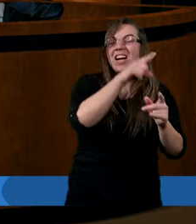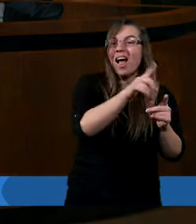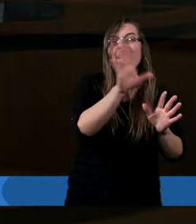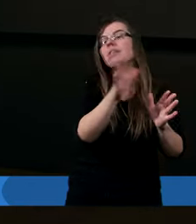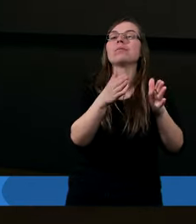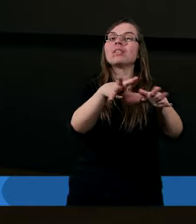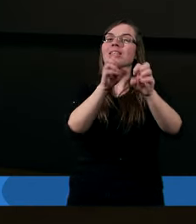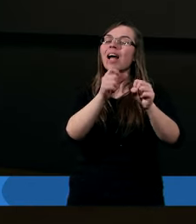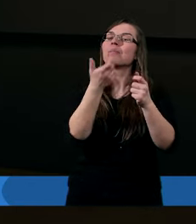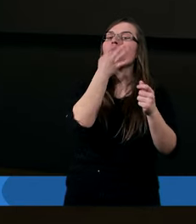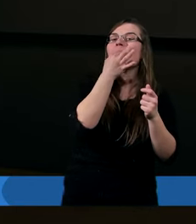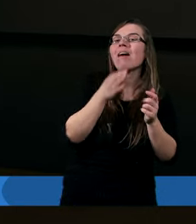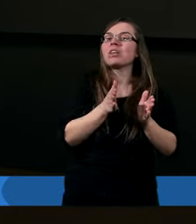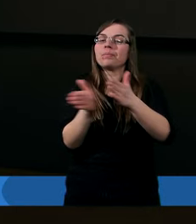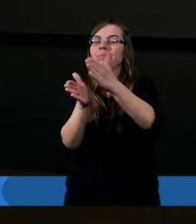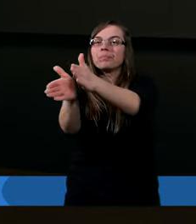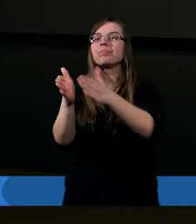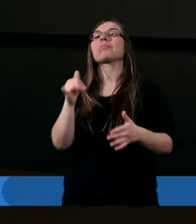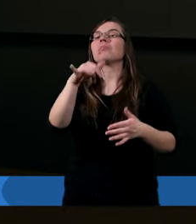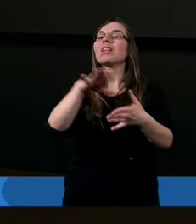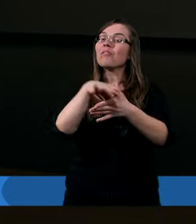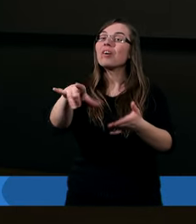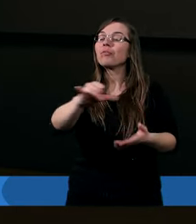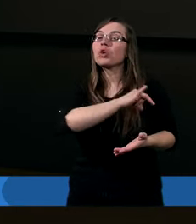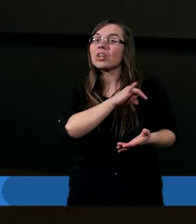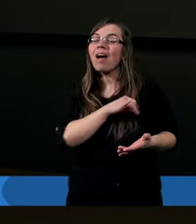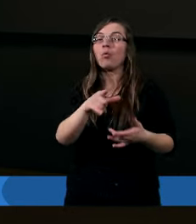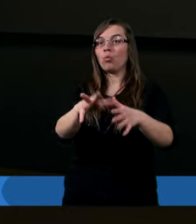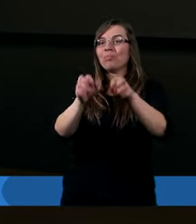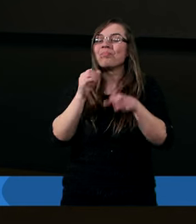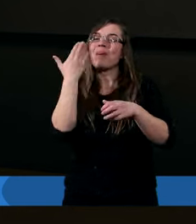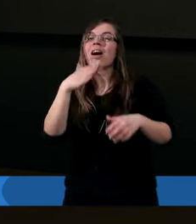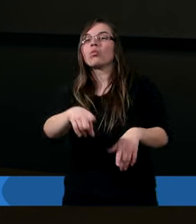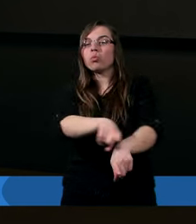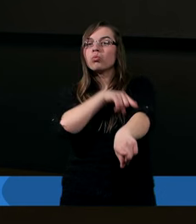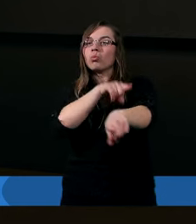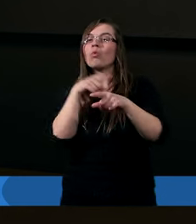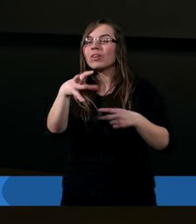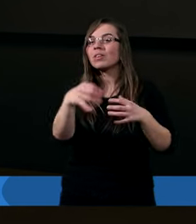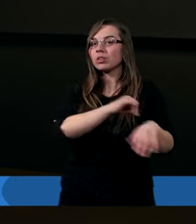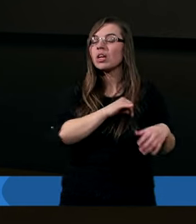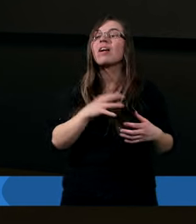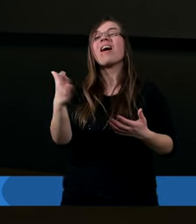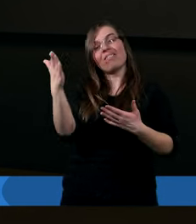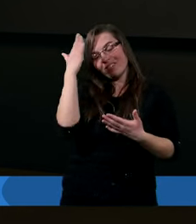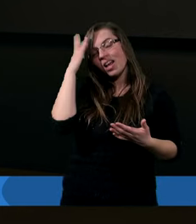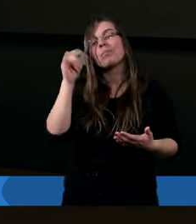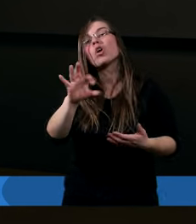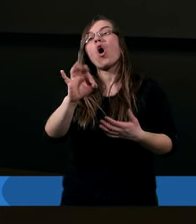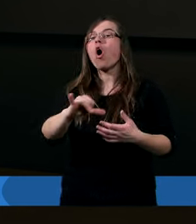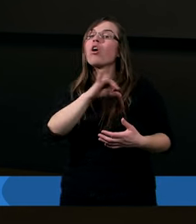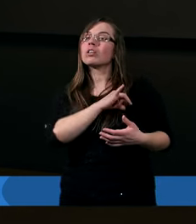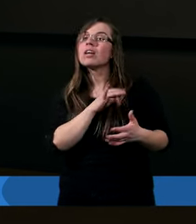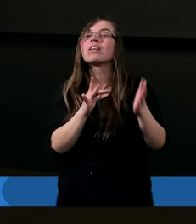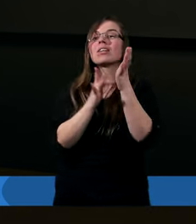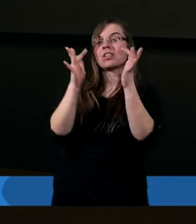Zatrzymaliśmy się przy tym grzechu bardzo długo, ale teraz wiemy, że Chrystus mówił też,